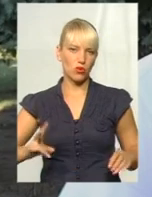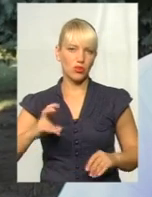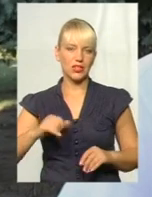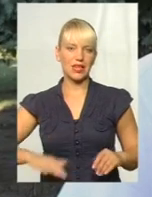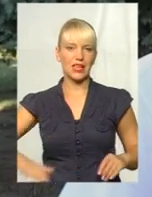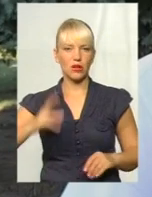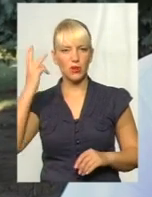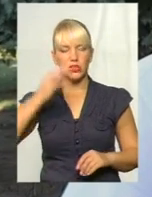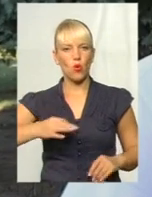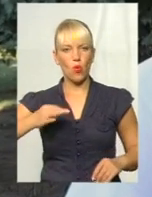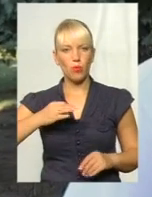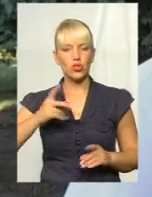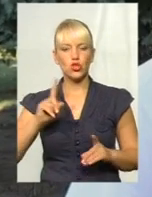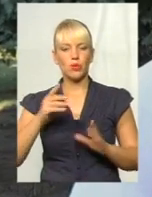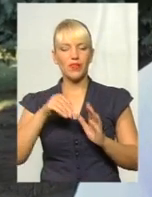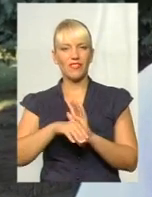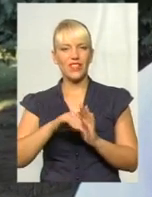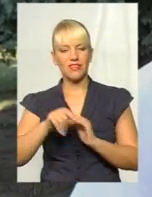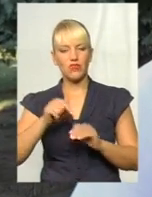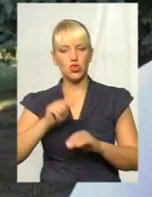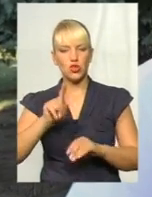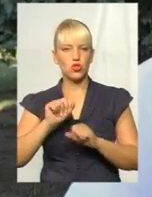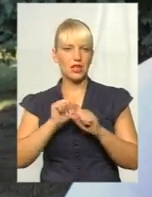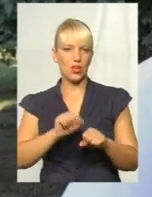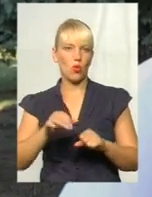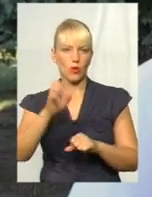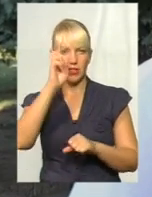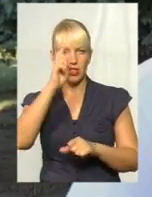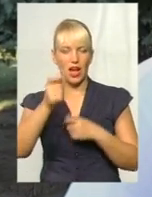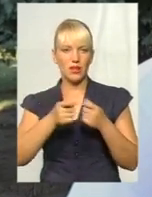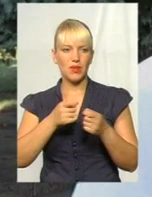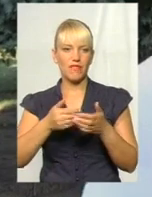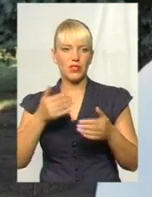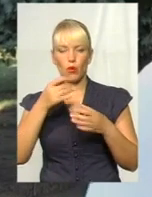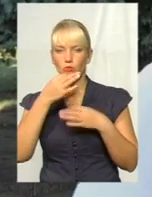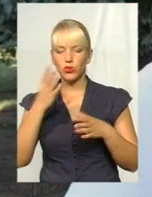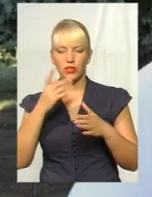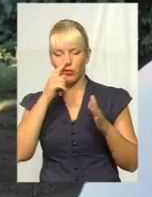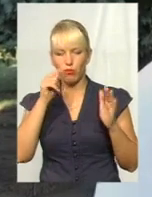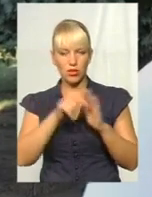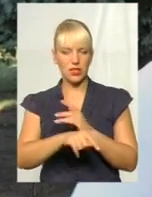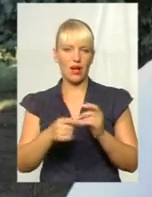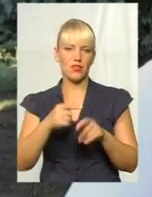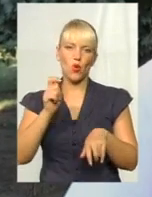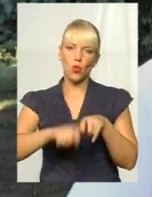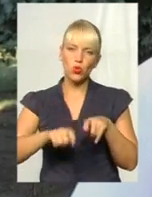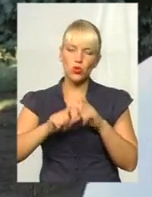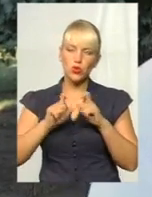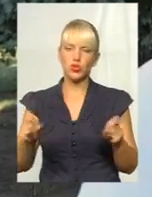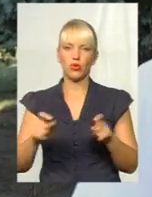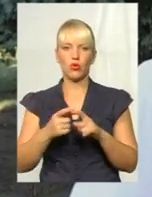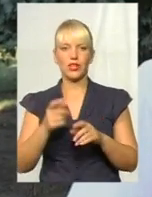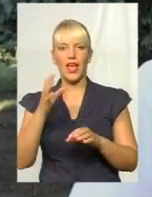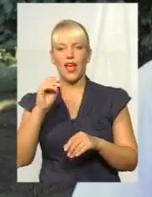він відчував, що він захищений обласною державною адміністрацією, від будь-яких посягань, контролюючих органів, екологічних органів,